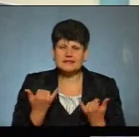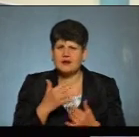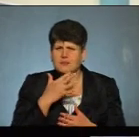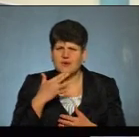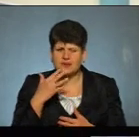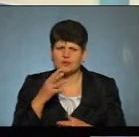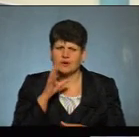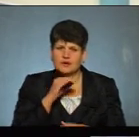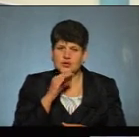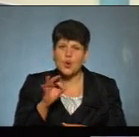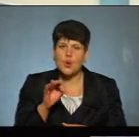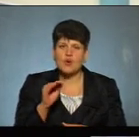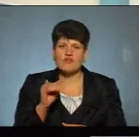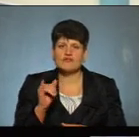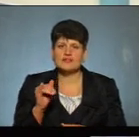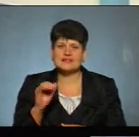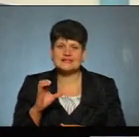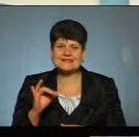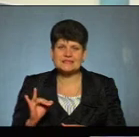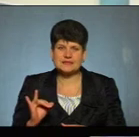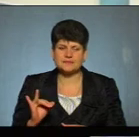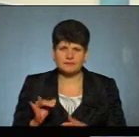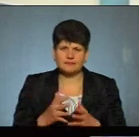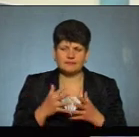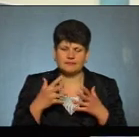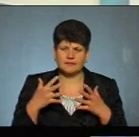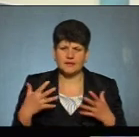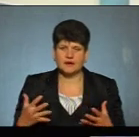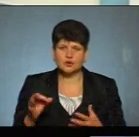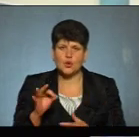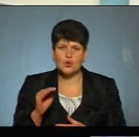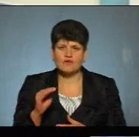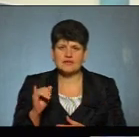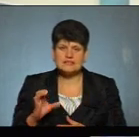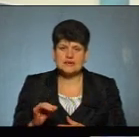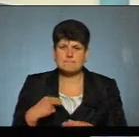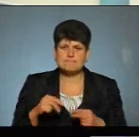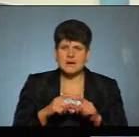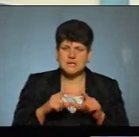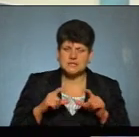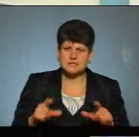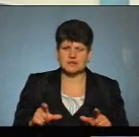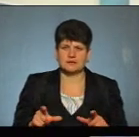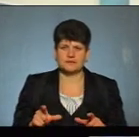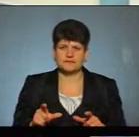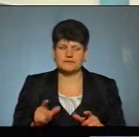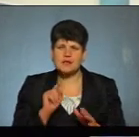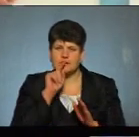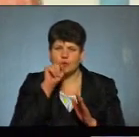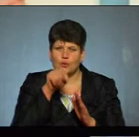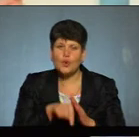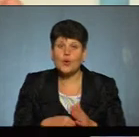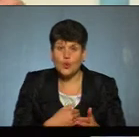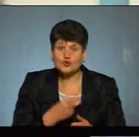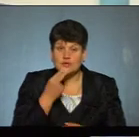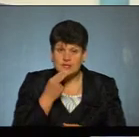крадіжок з офісів, ну, не багато, збільшено їх з офісів, з магазинів. Злочинці хочуть також їсти,